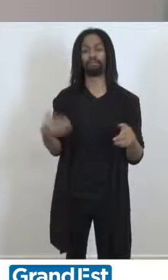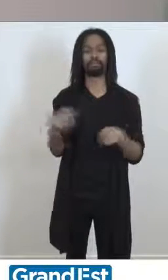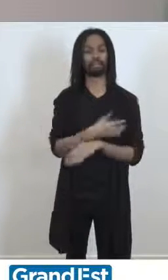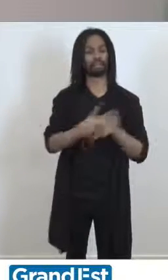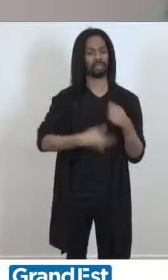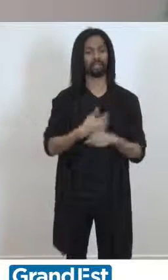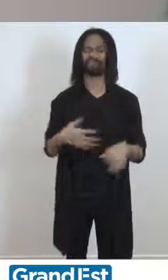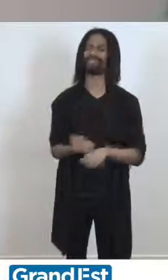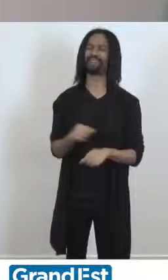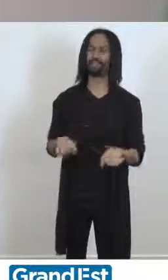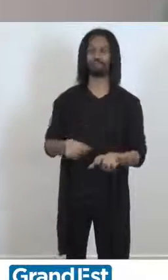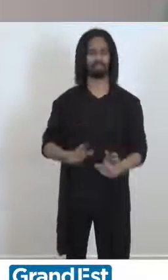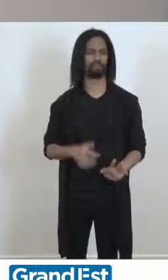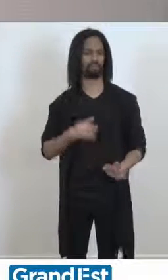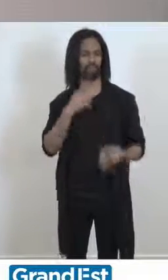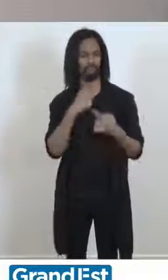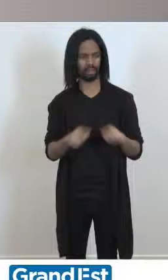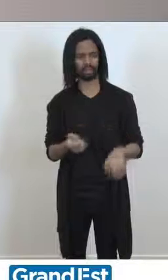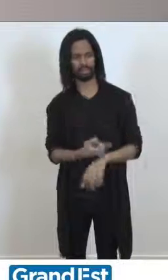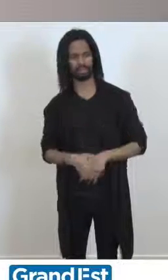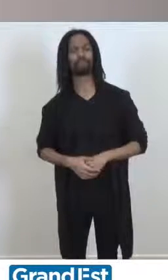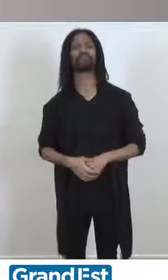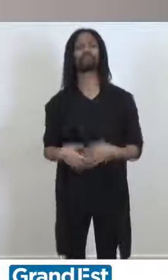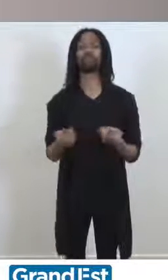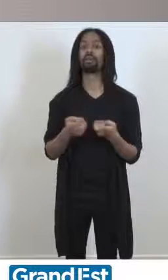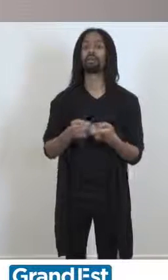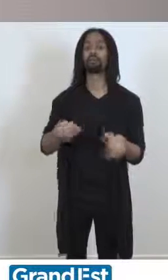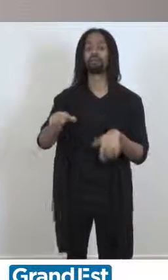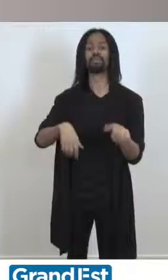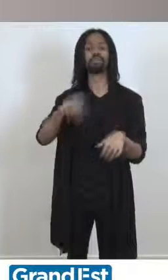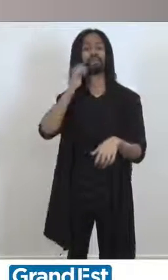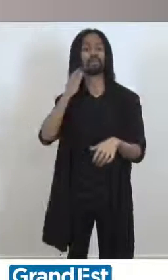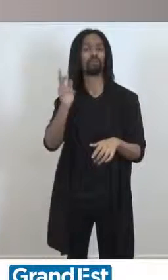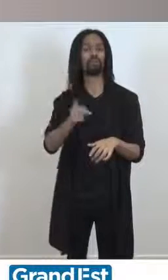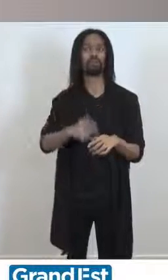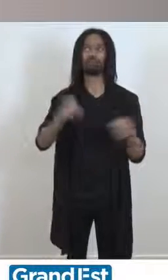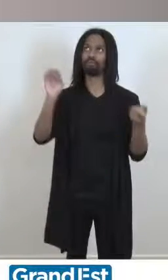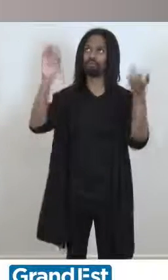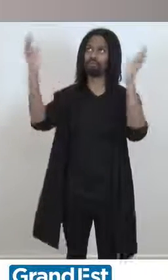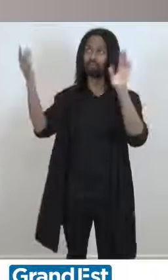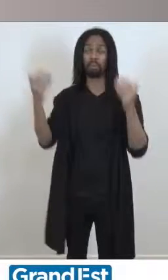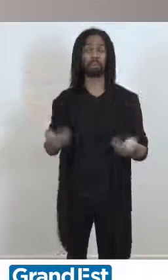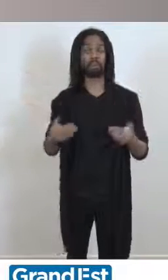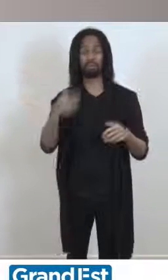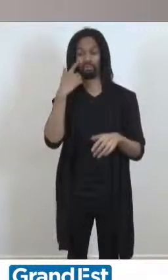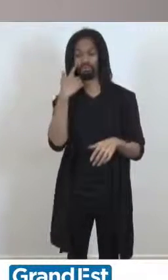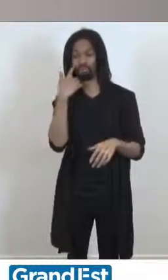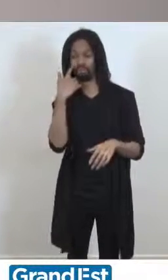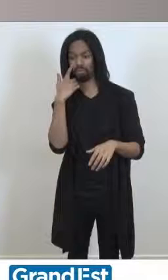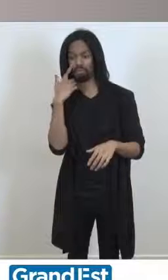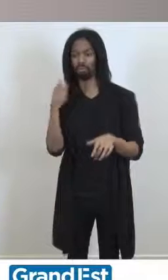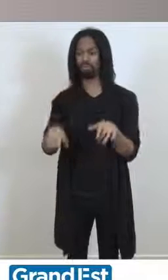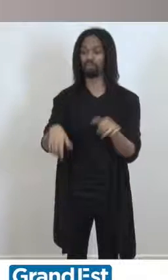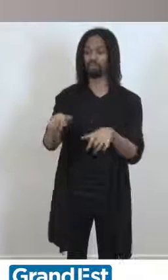Cette écologie bien éloignée de celle imaginée dans les salons parisiens, parfois par des personnes, et on le voit maintenant, qui ne comprennent pas toujours, par exemple, qu